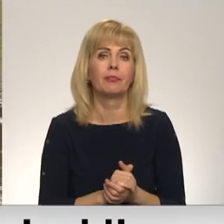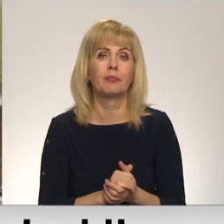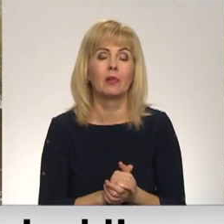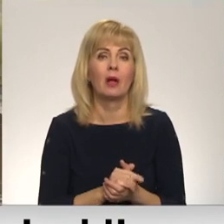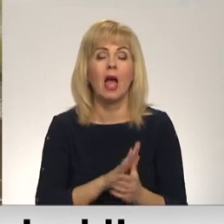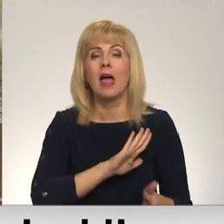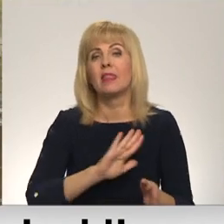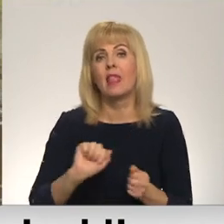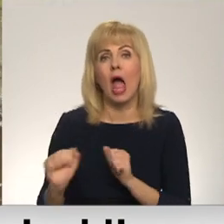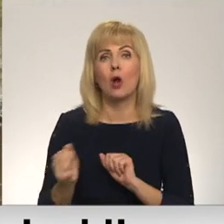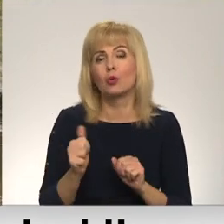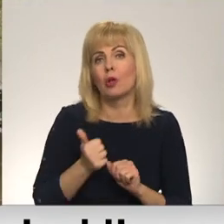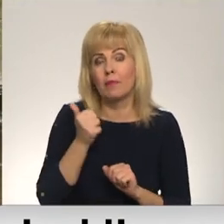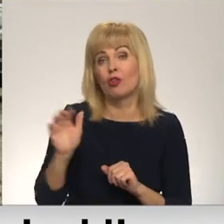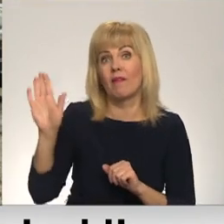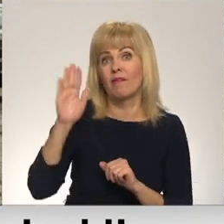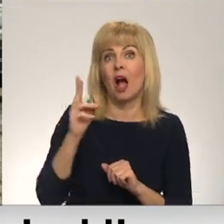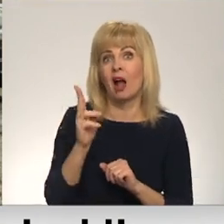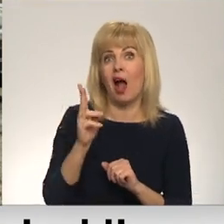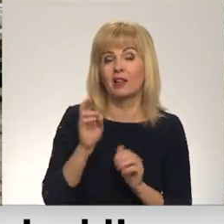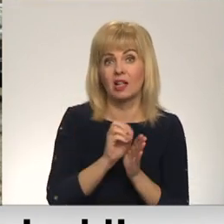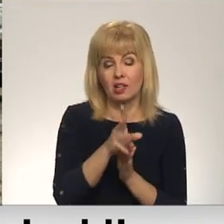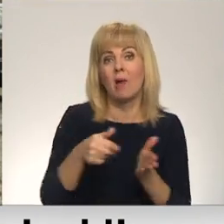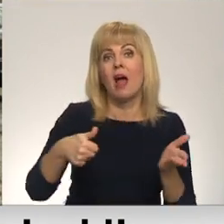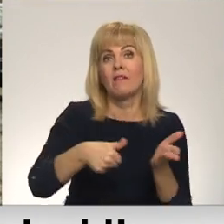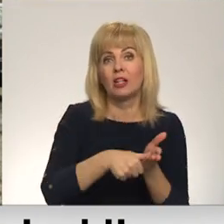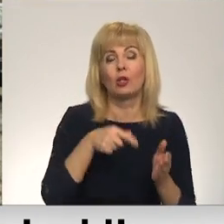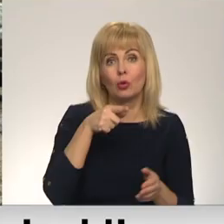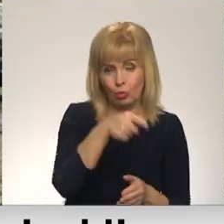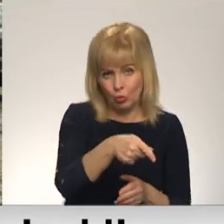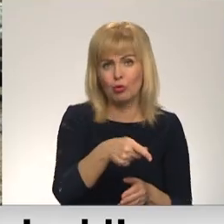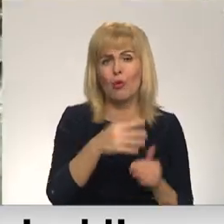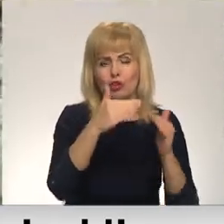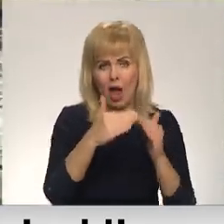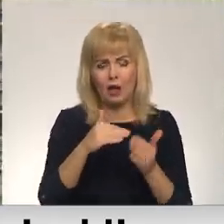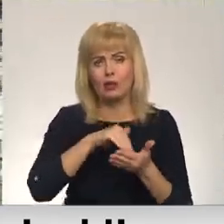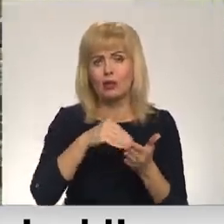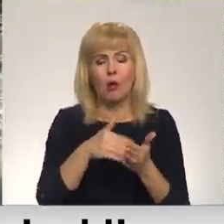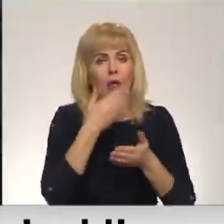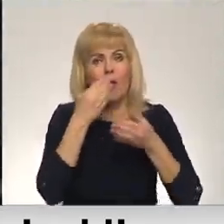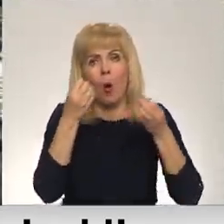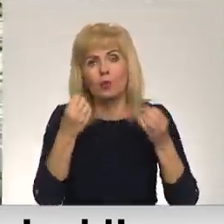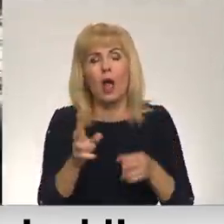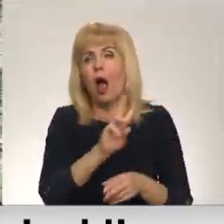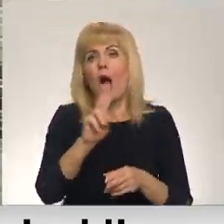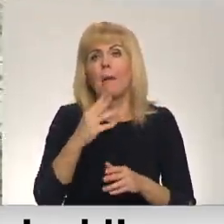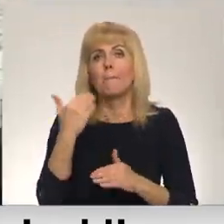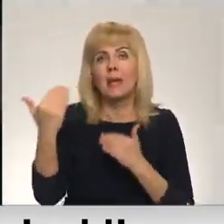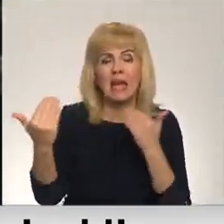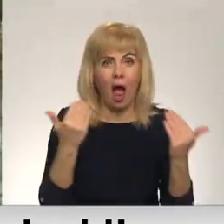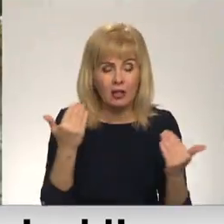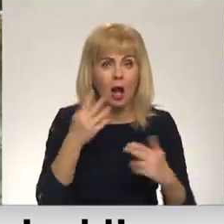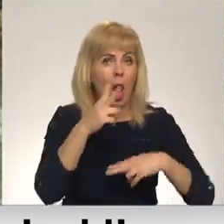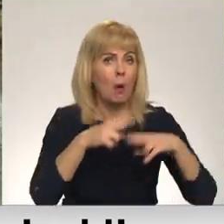Nekustamā īpašuma valsts kadastras sistēmā ir fiksētas tūkstošiem ēku ar statusu nenoskaidrota piederība. Šādas